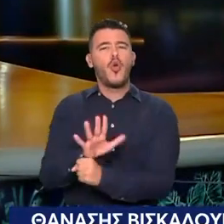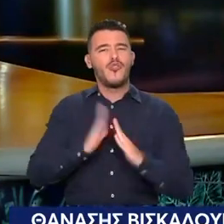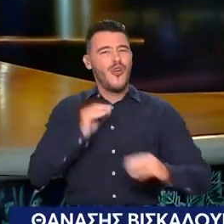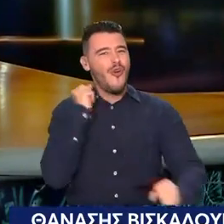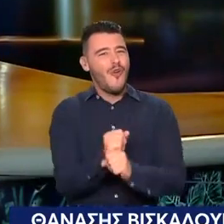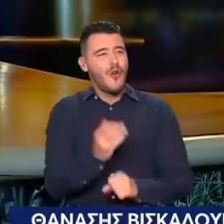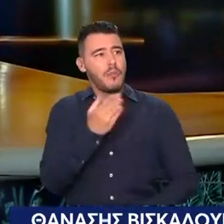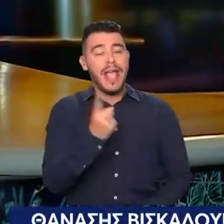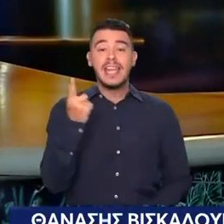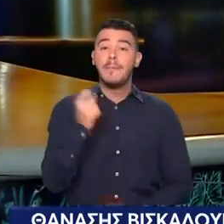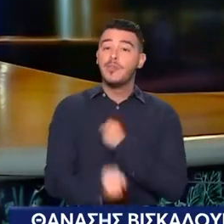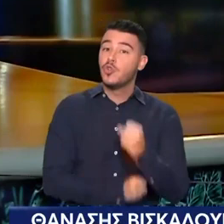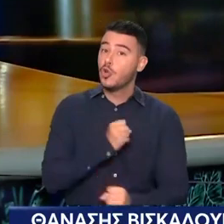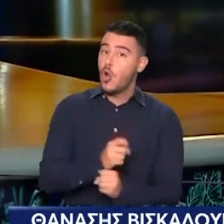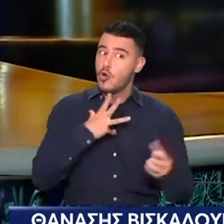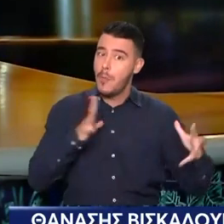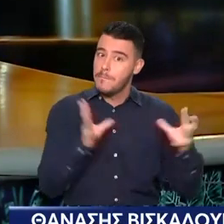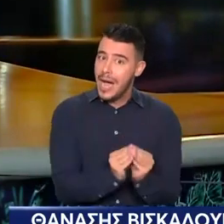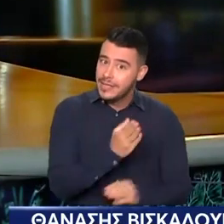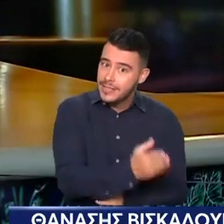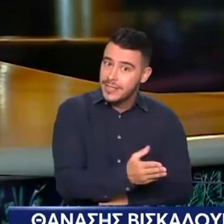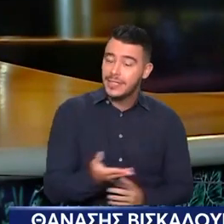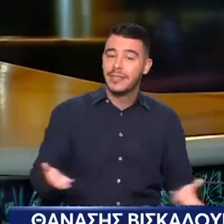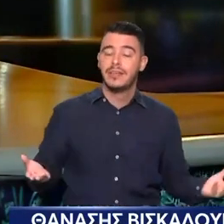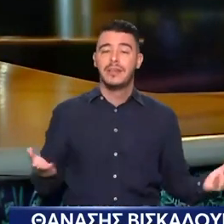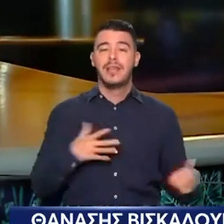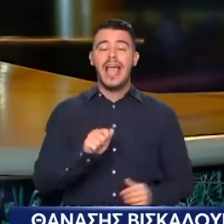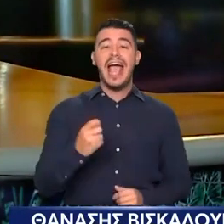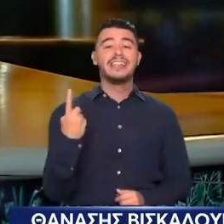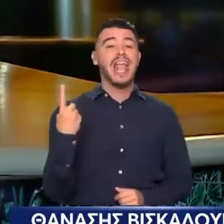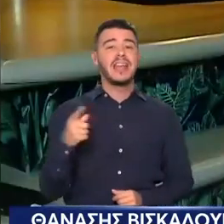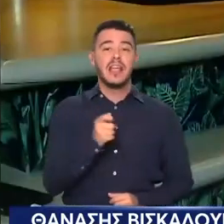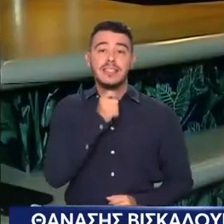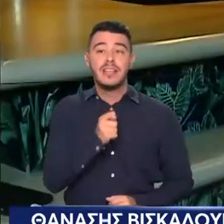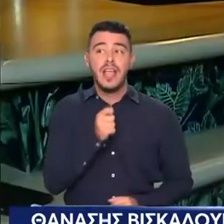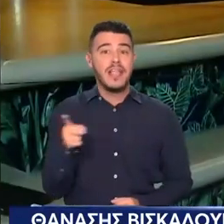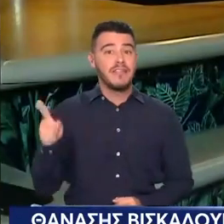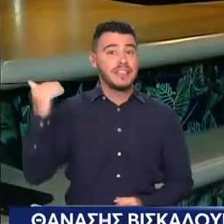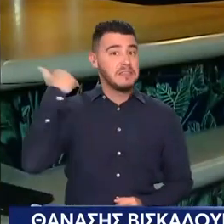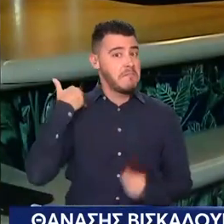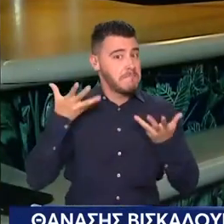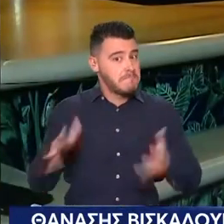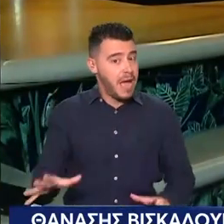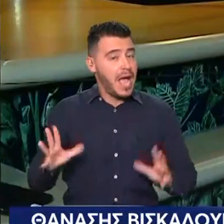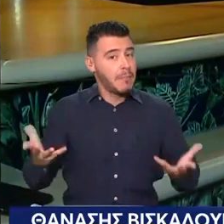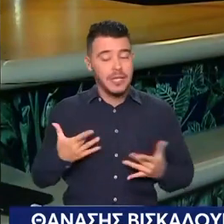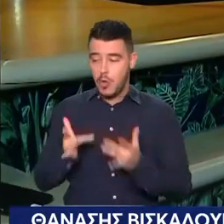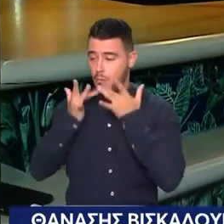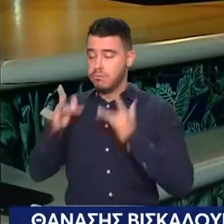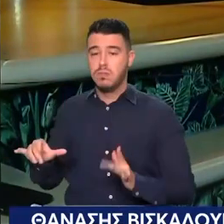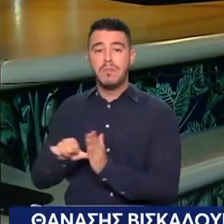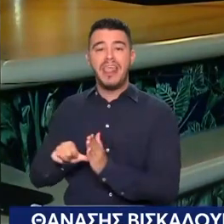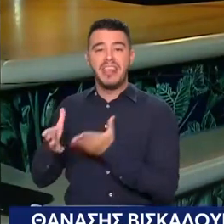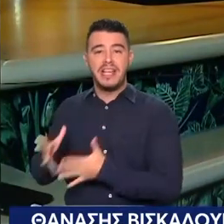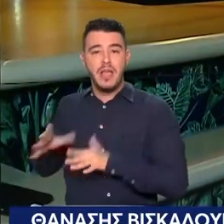χρόνο έζησα εκεί Μέχρι και αφιόρα μου έκανε ο συναδελφός Ο τέλωμπλου στον Αντένα Πώς ένας καλλιτέκνης αφήνει την Αθήνα το θέατρο και ζει στο χωριό Δηλαδή